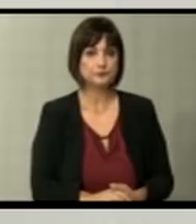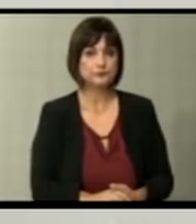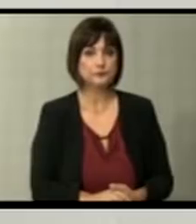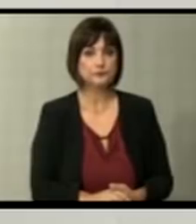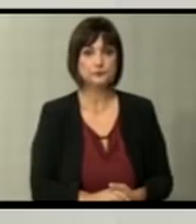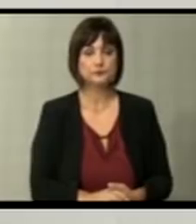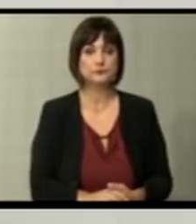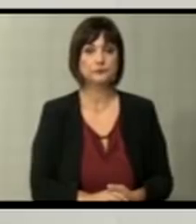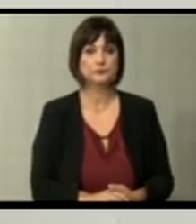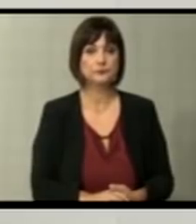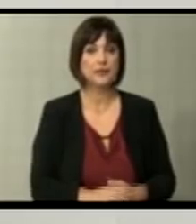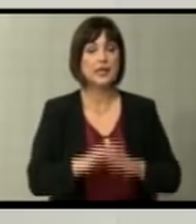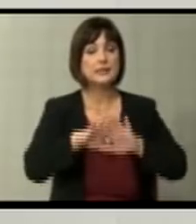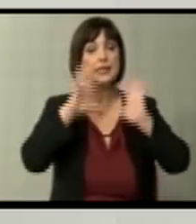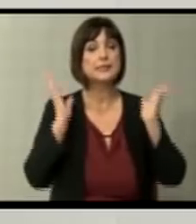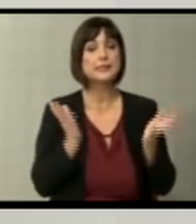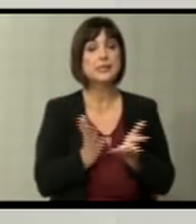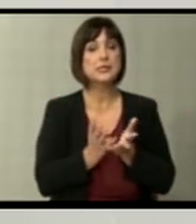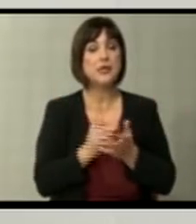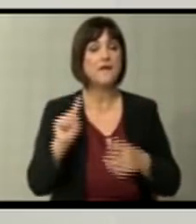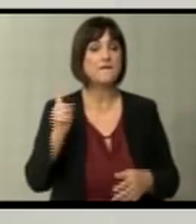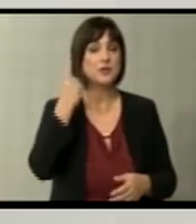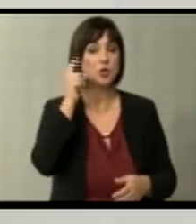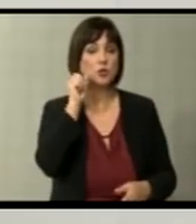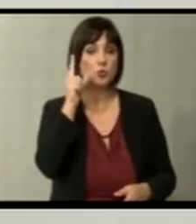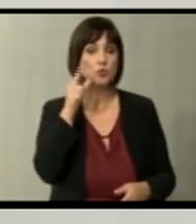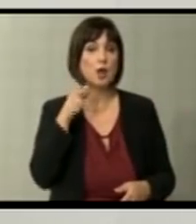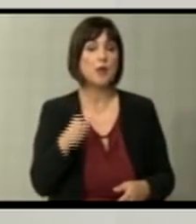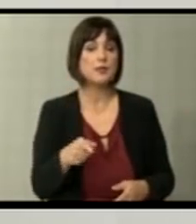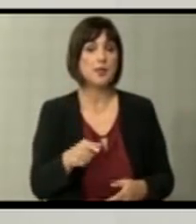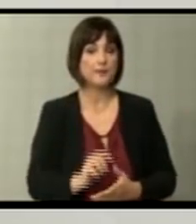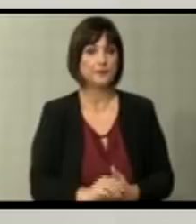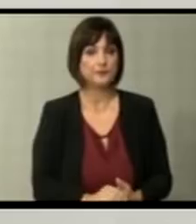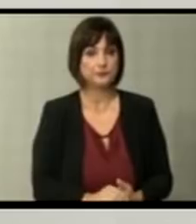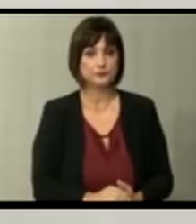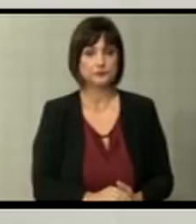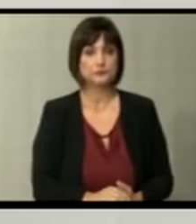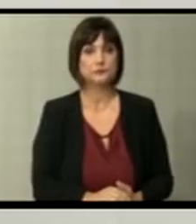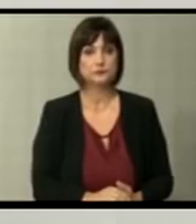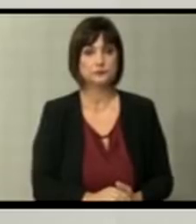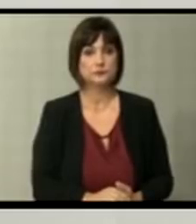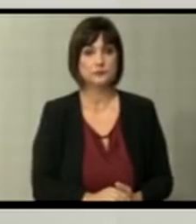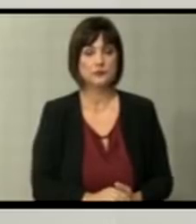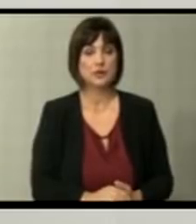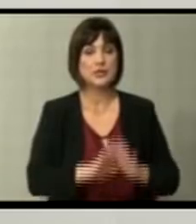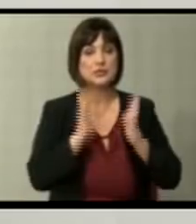за сите високи случаи на корупција на високо